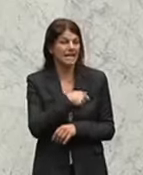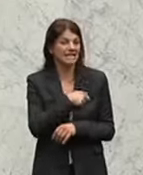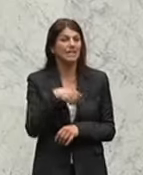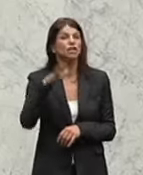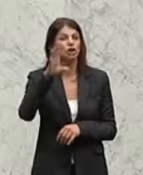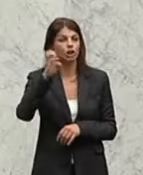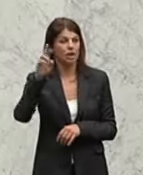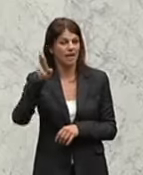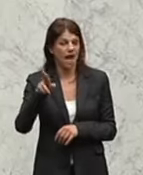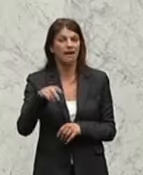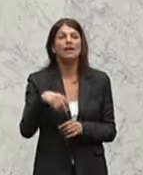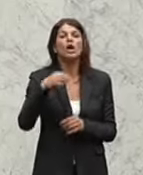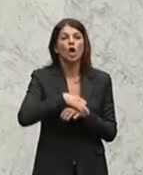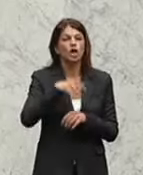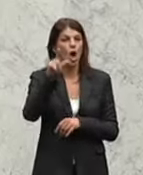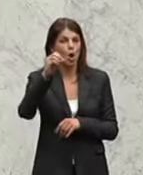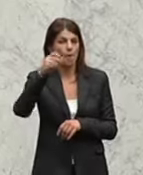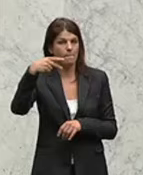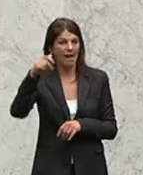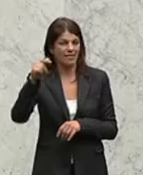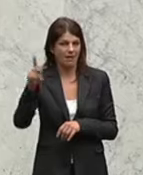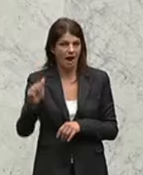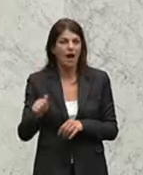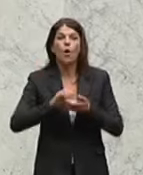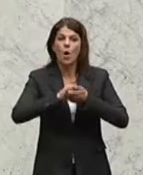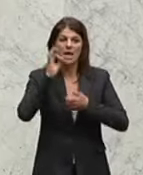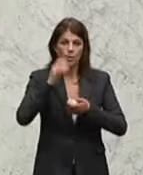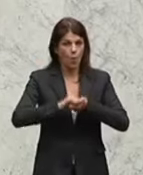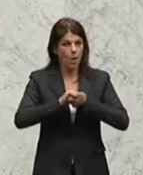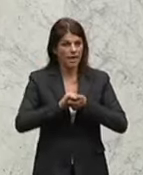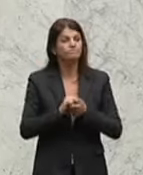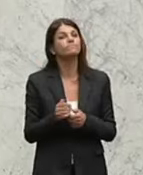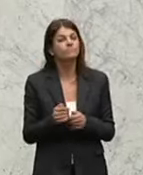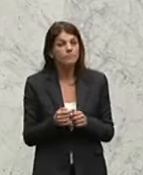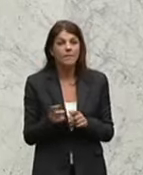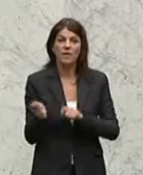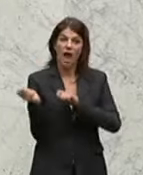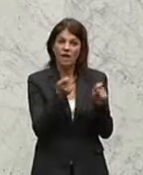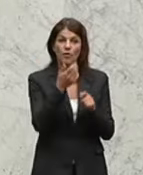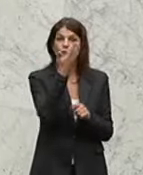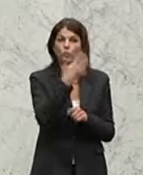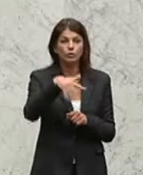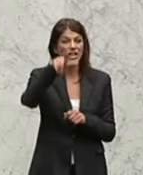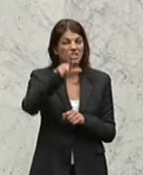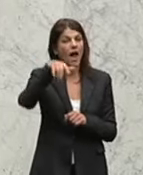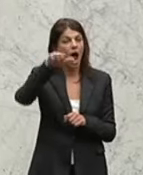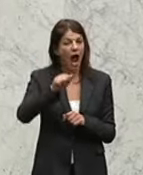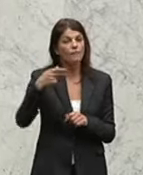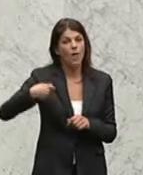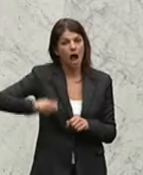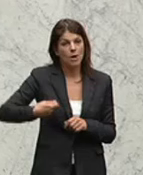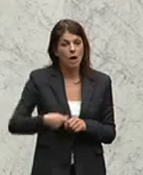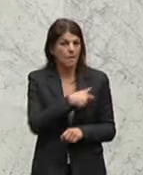Nationalratspräsidentin bedeutende ausländische Politiker zur Abgabe einer Erklärung in den Nationalrat einladen kann.